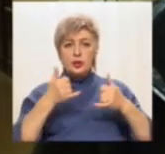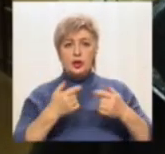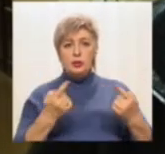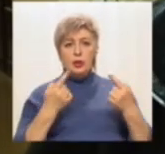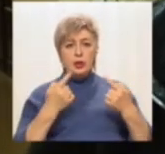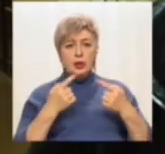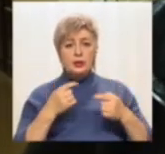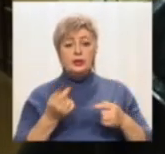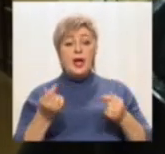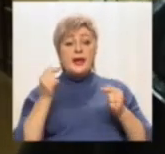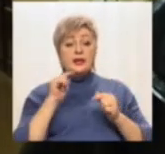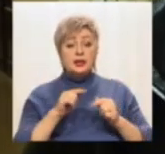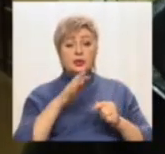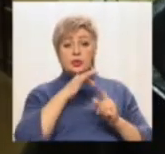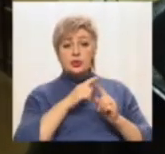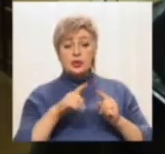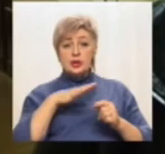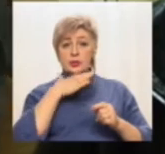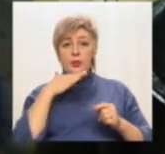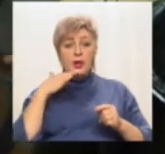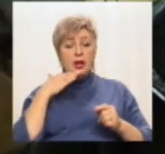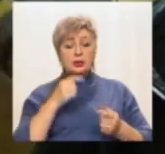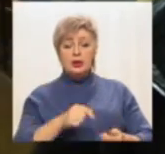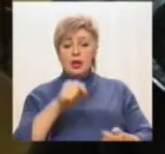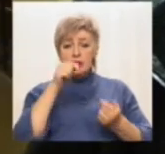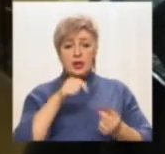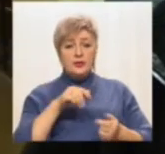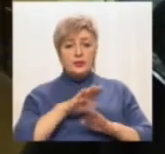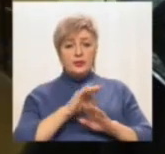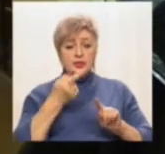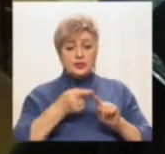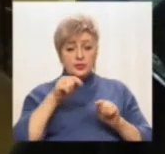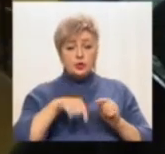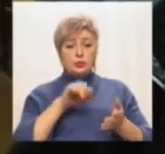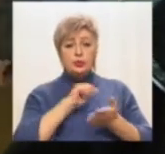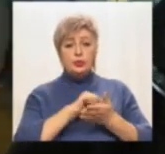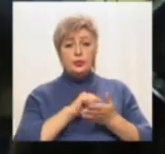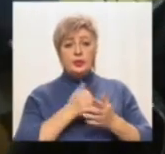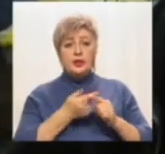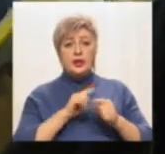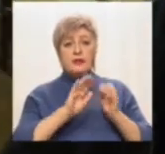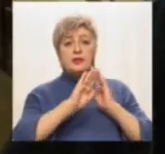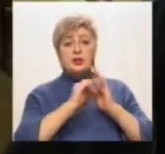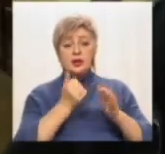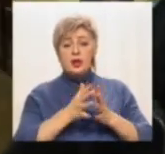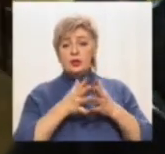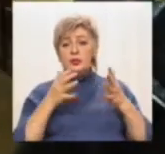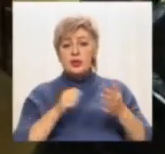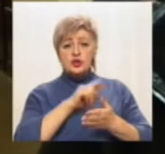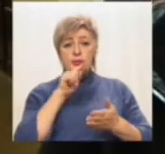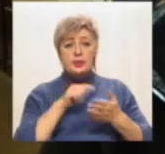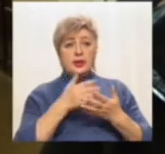багато невідповідностей у самому документі, які викликають більше питань. Тобто, нема питань до